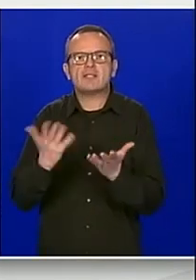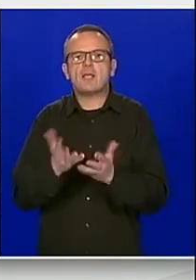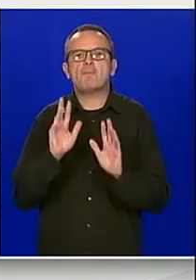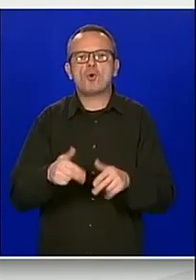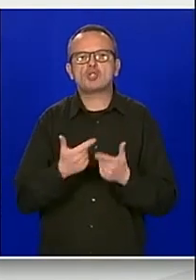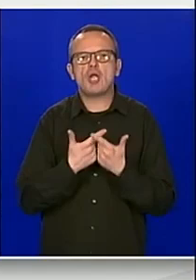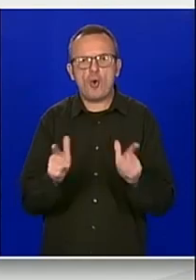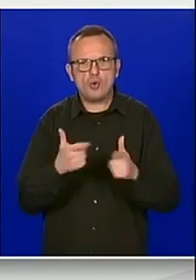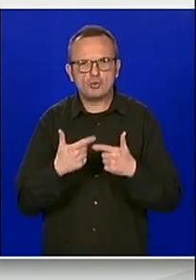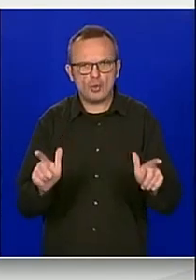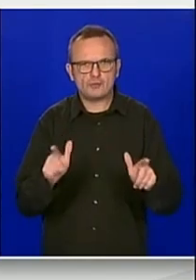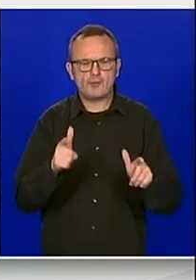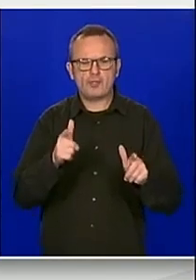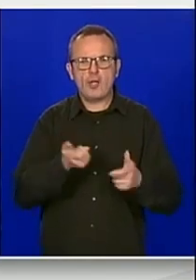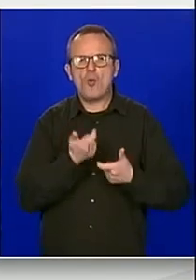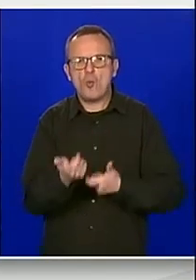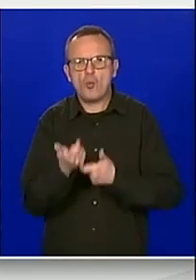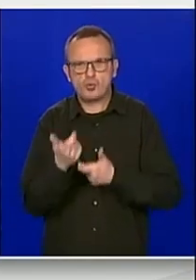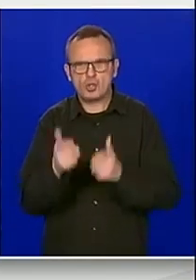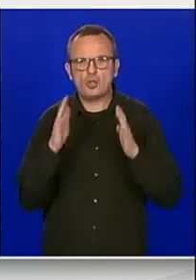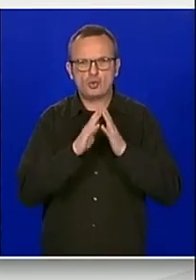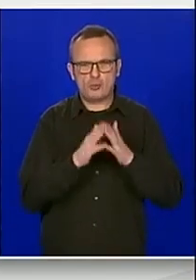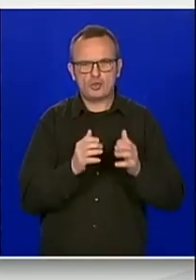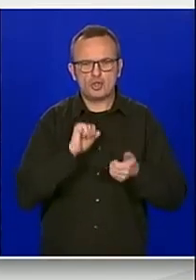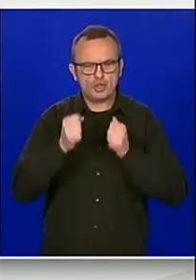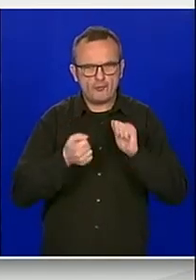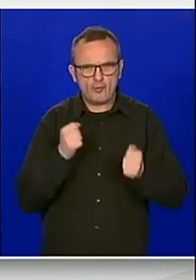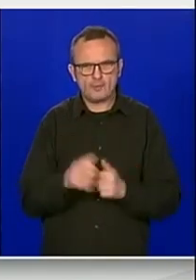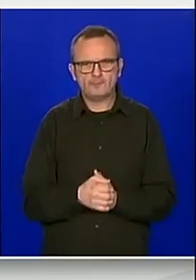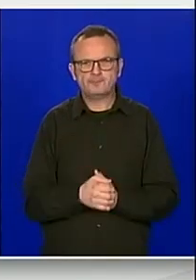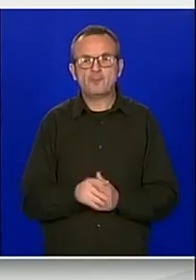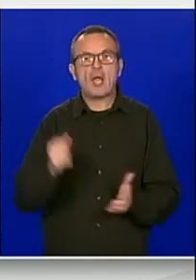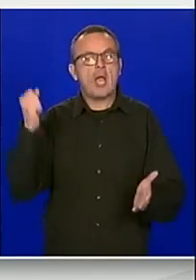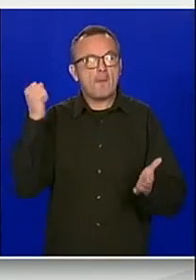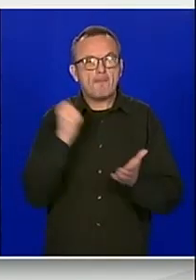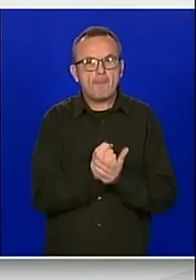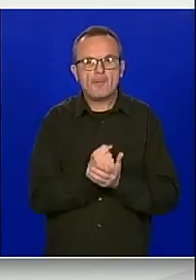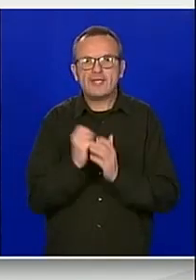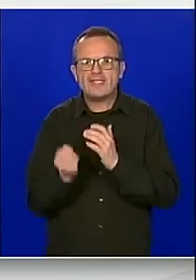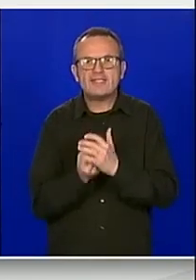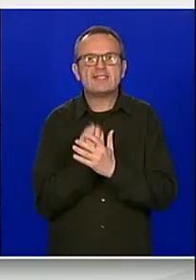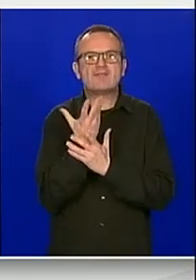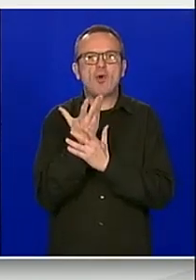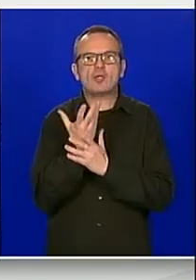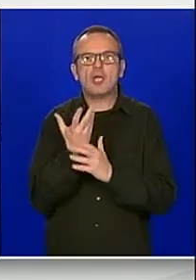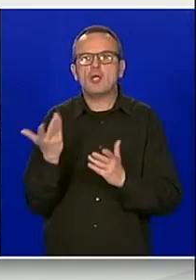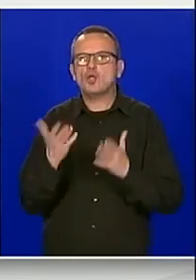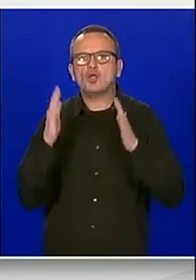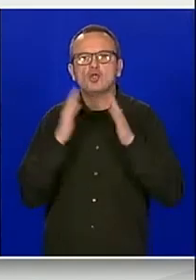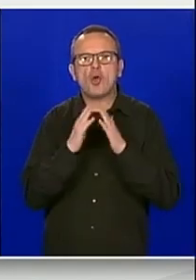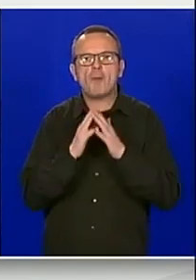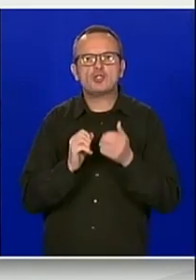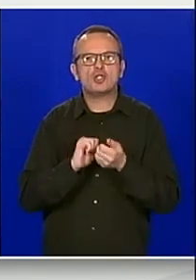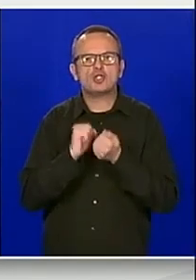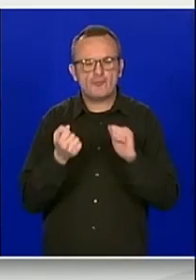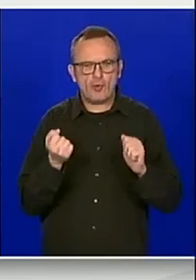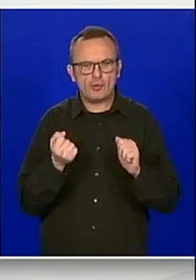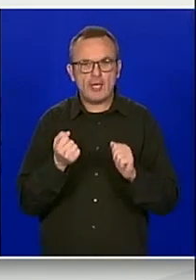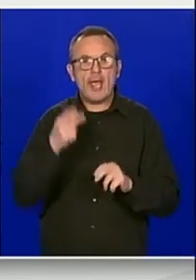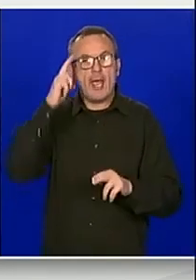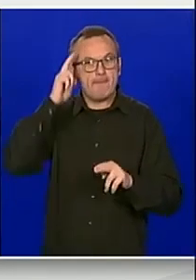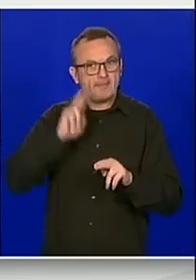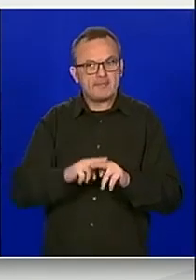genetskim resursima domaćih životinja, stjecanje statusa izvornosti pasmine domaćih životinja, priznavanje nove